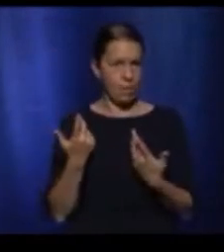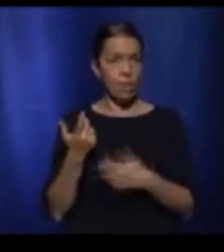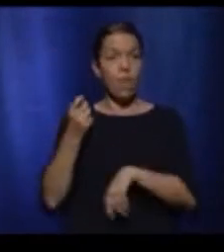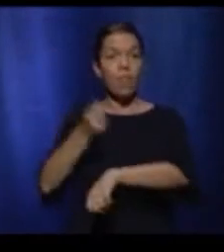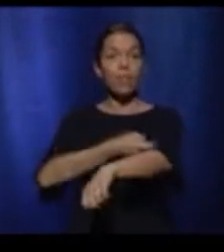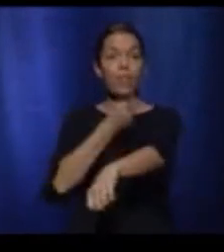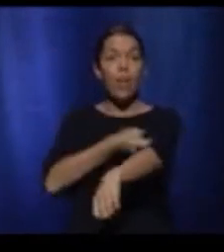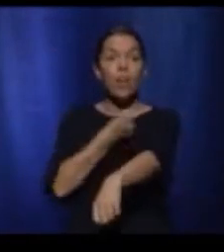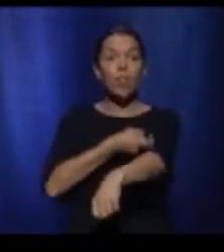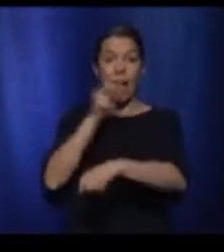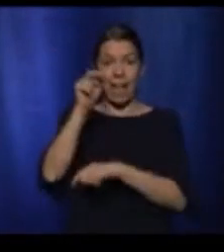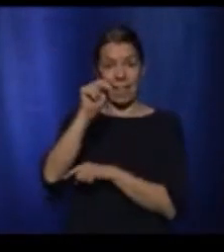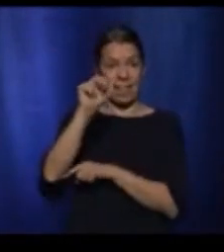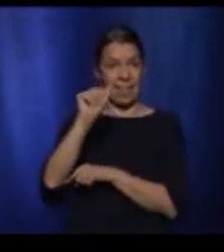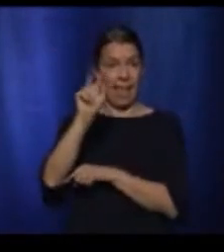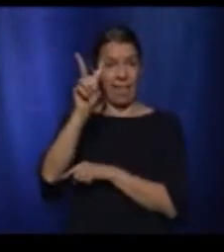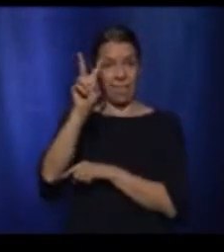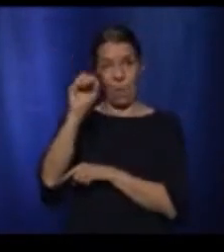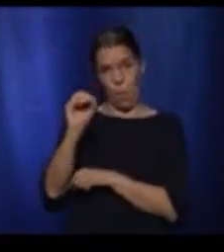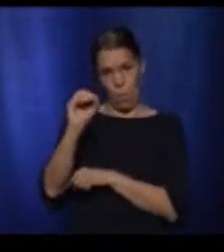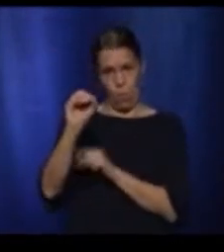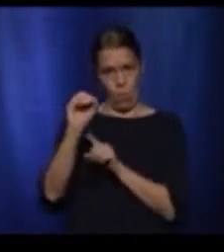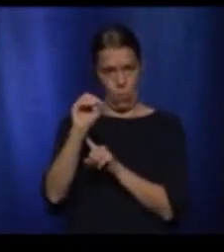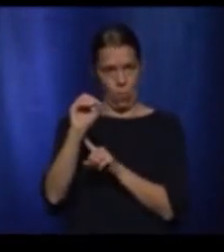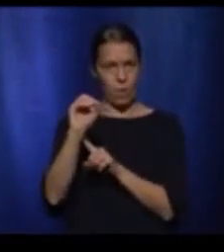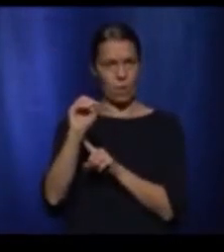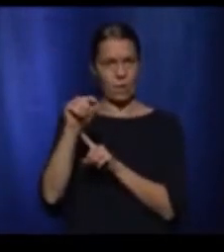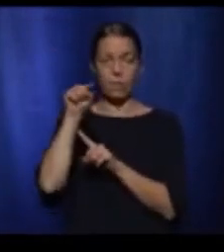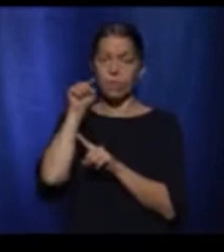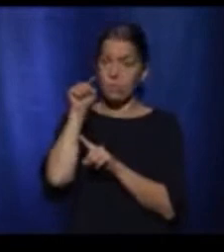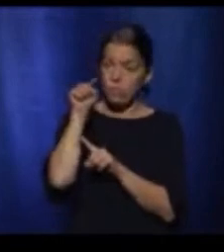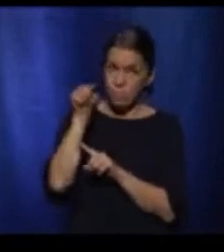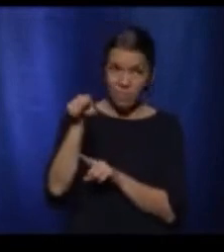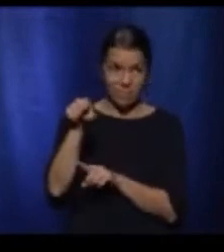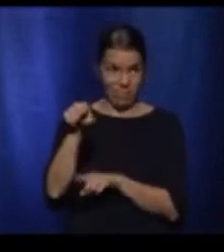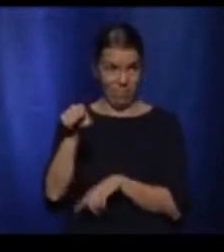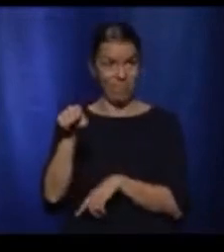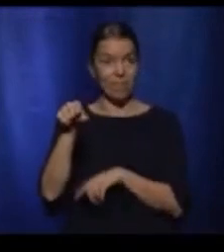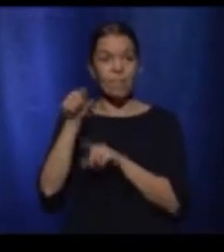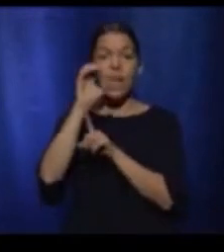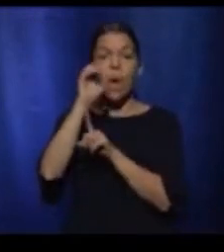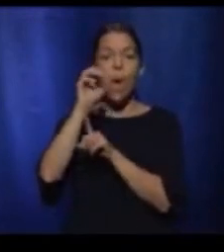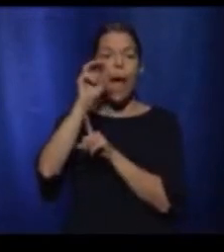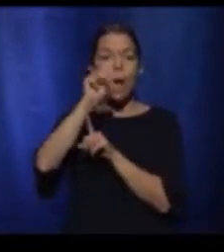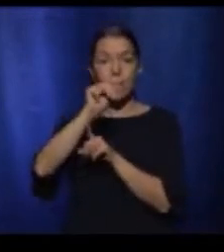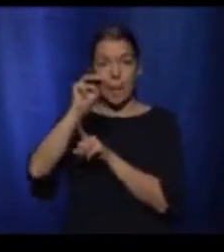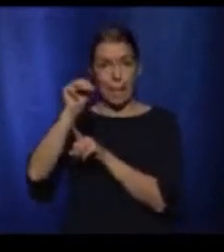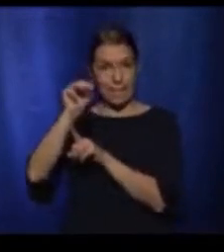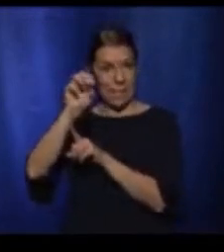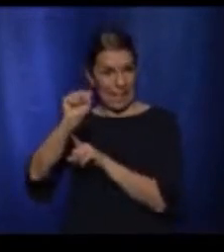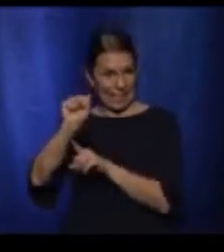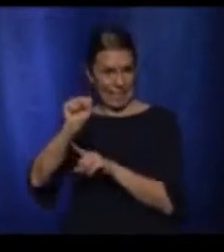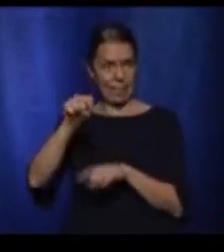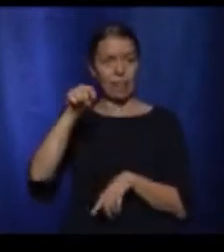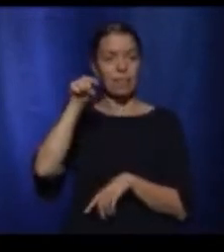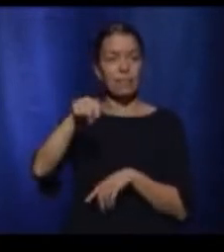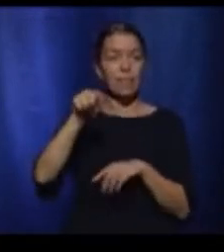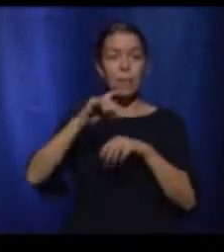conseille pas le confinement à moins de derniers recours. Aussi, plus de 20 000 médecins scientifiques